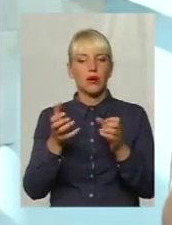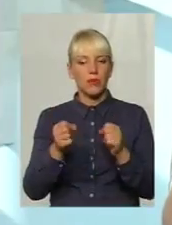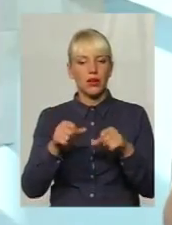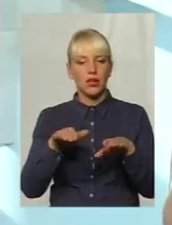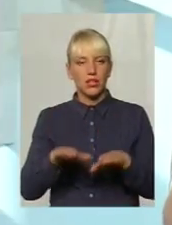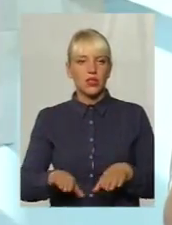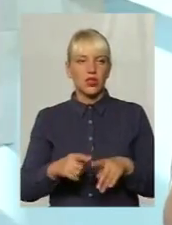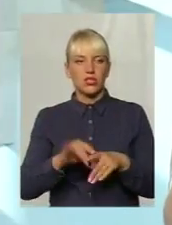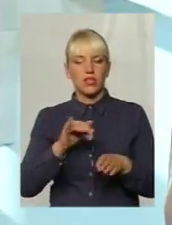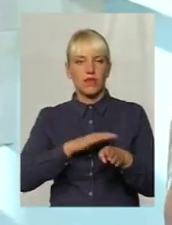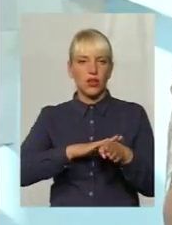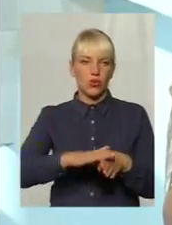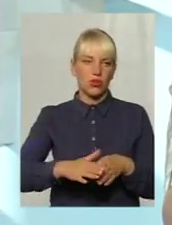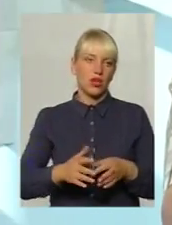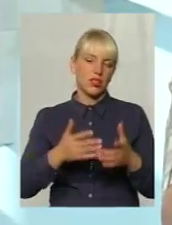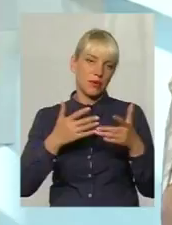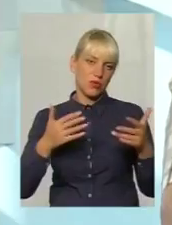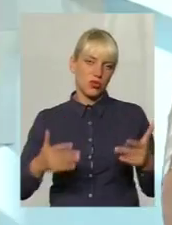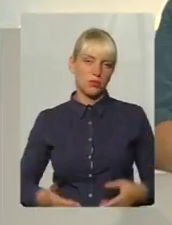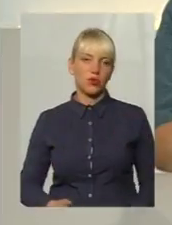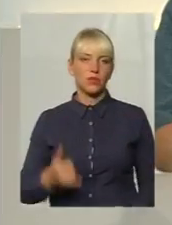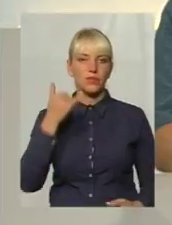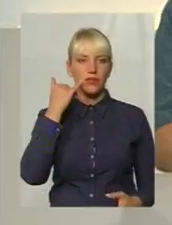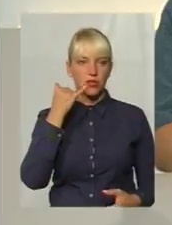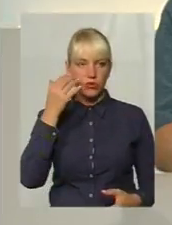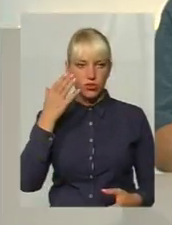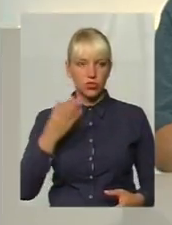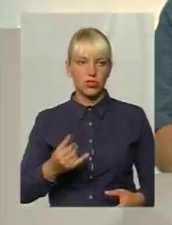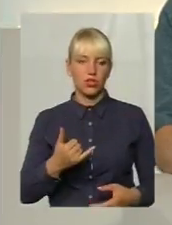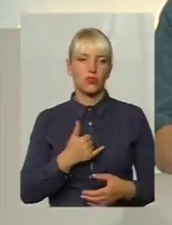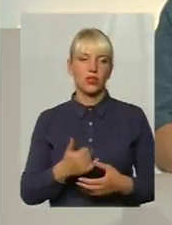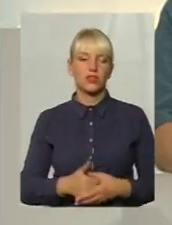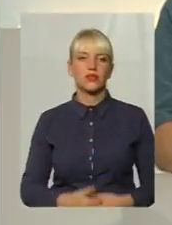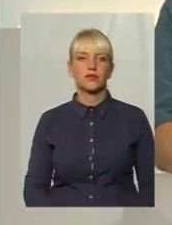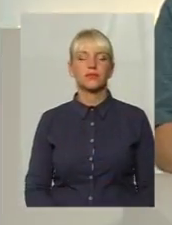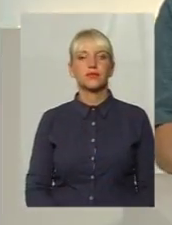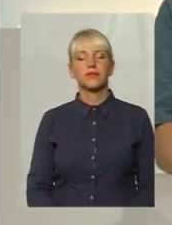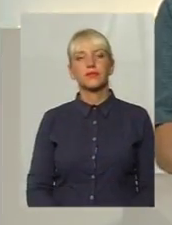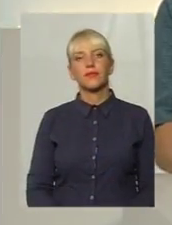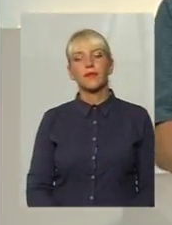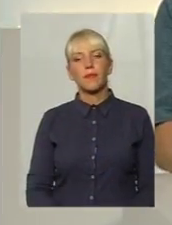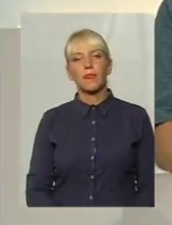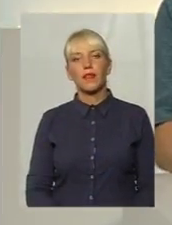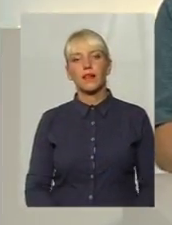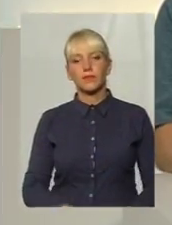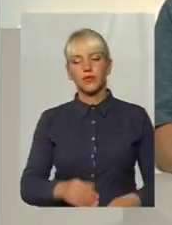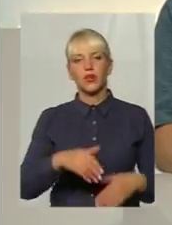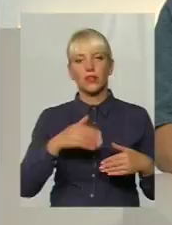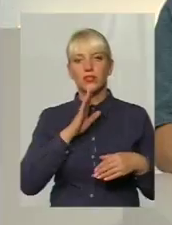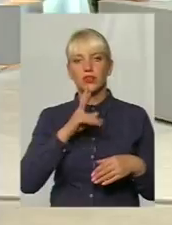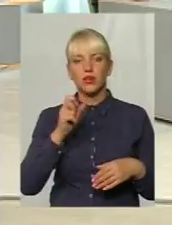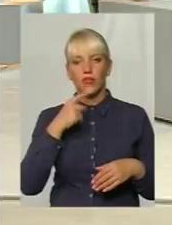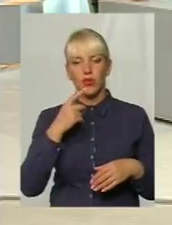і для виконання і тому подібне. У нас ще один дзвіночок. Доброго вечора. Доброго вечора.